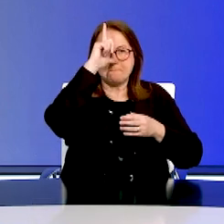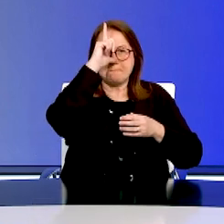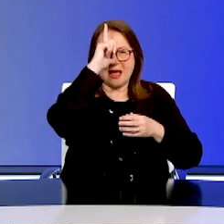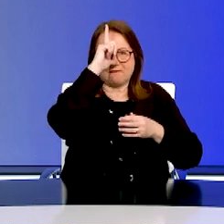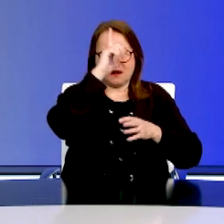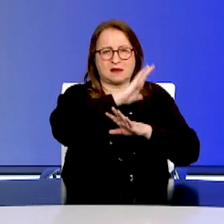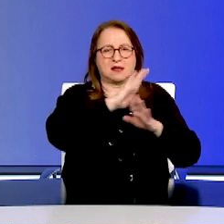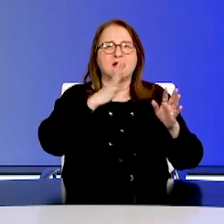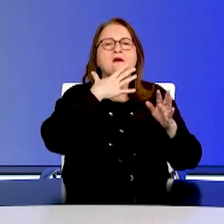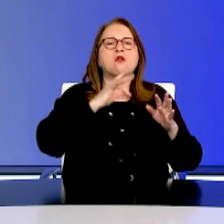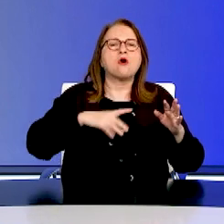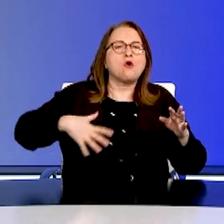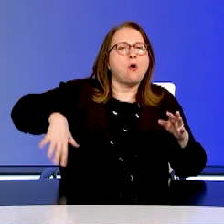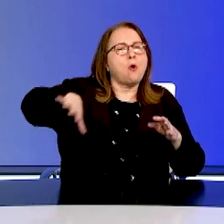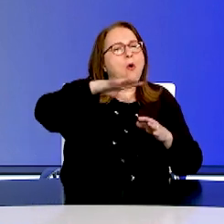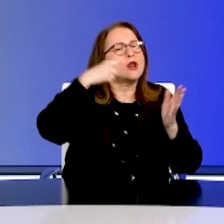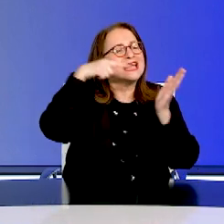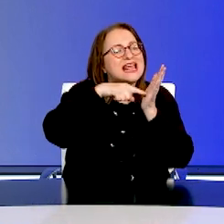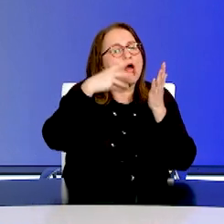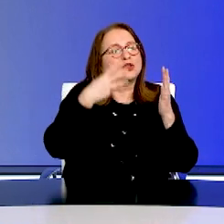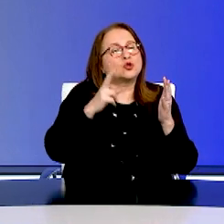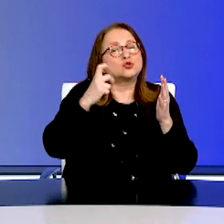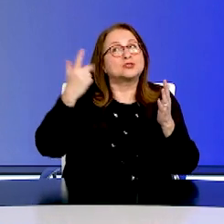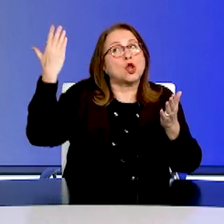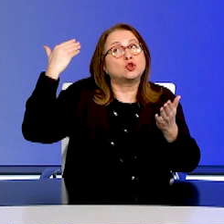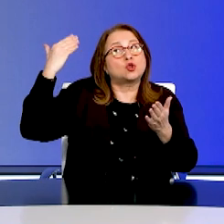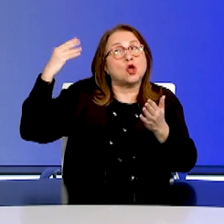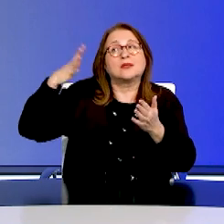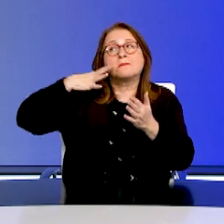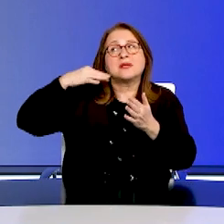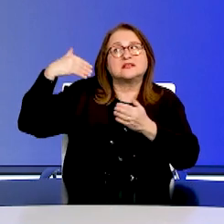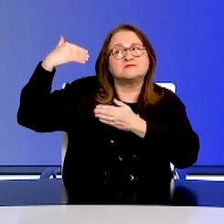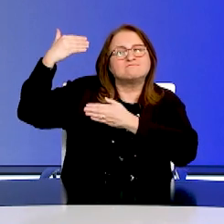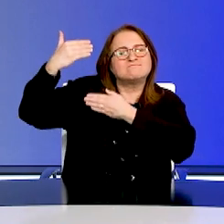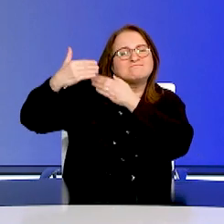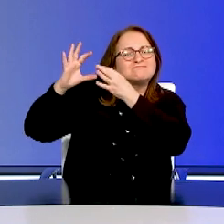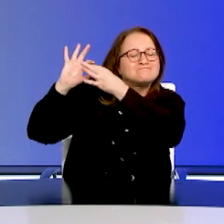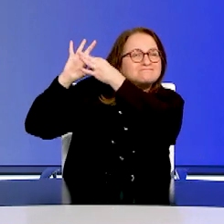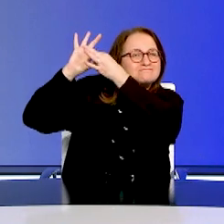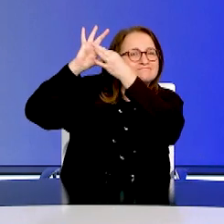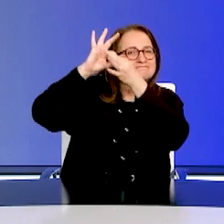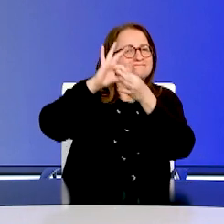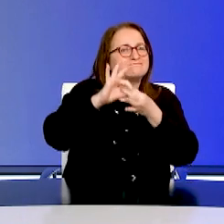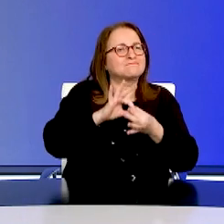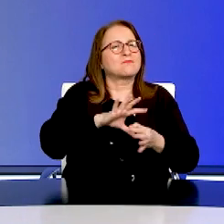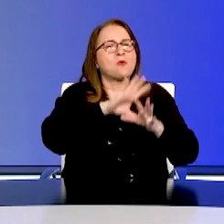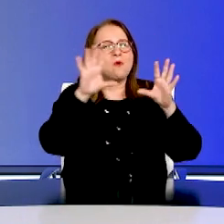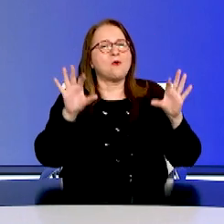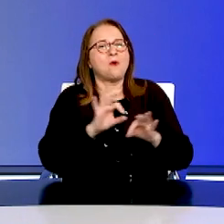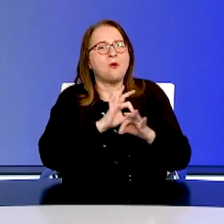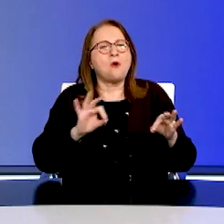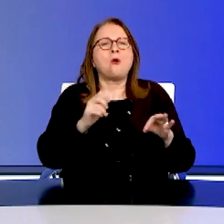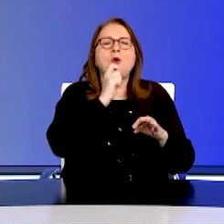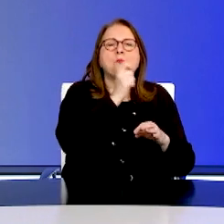1921 βρήκαν άξιους συνεχιστές στην πολιτική και την οικονομία, αλλά και στον στοχασμό, στην επιστήμη, στην τέχνη